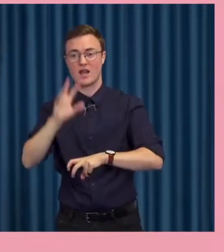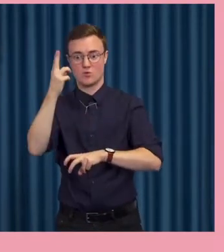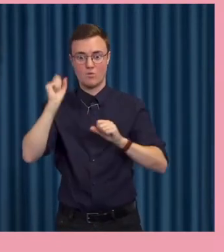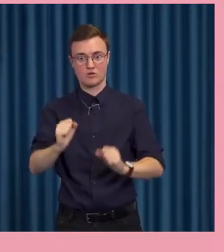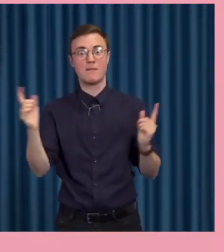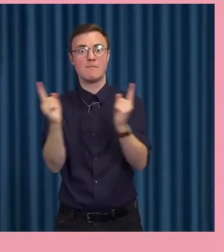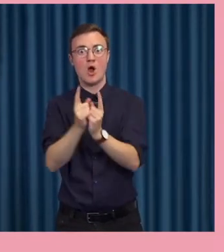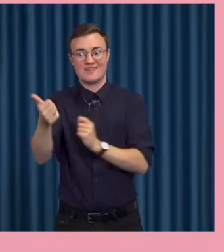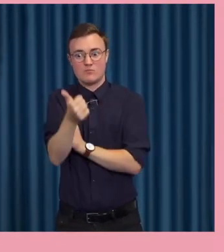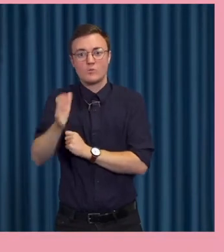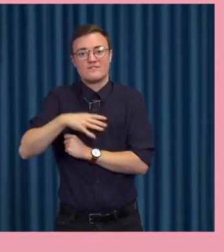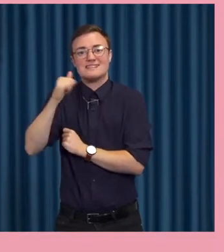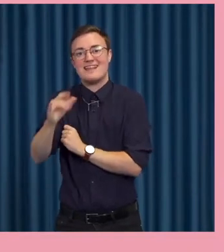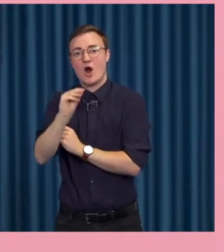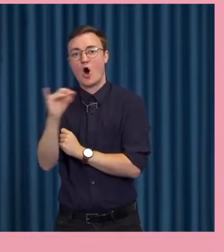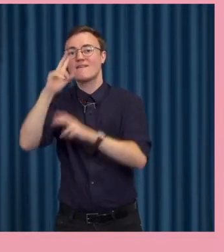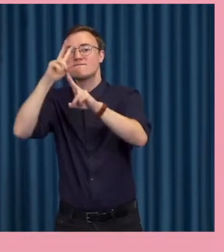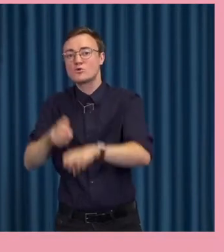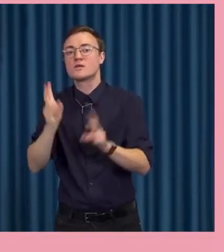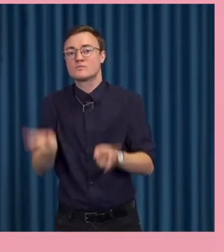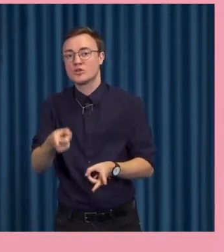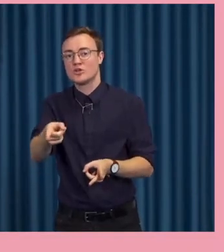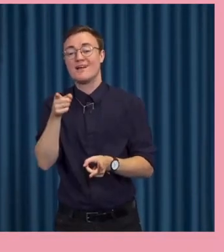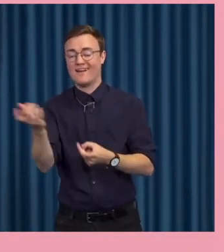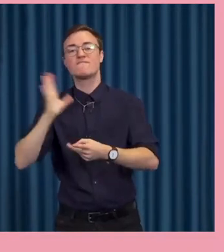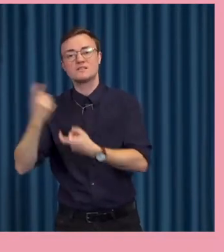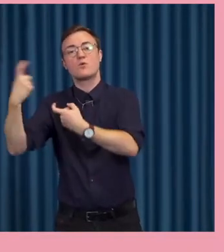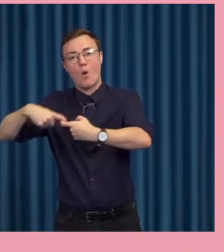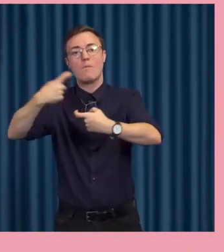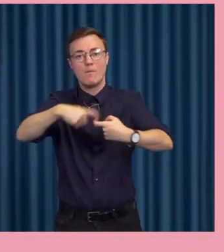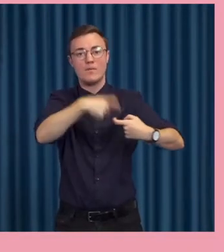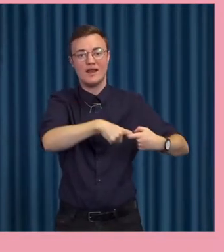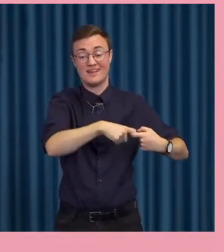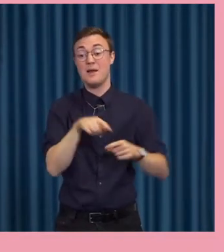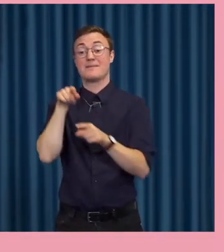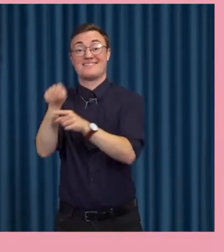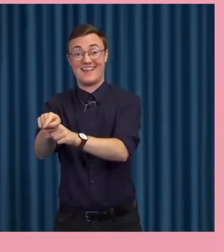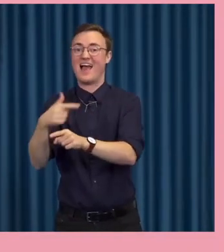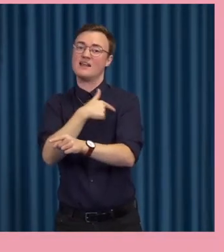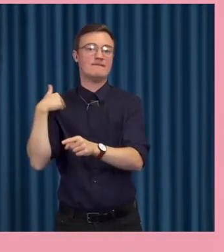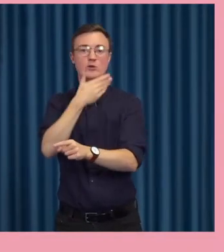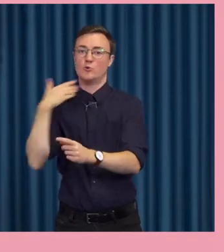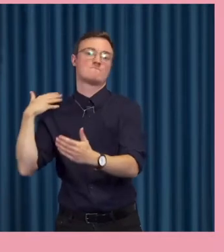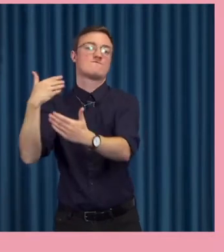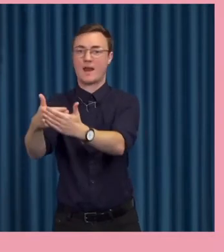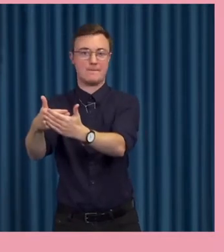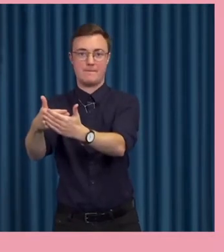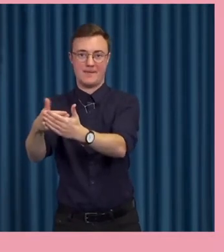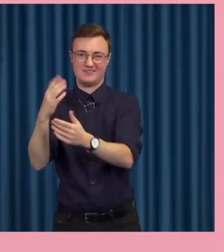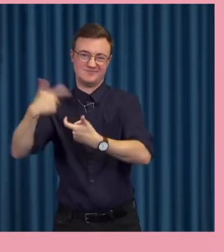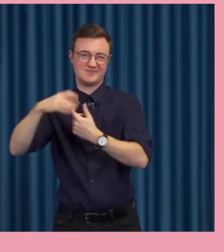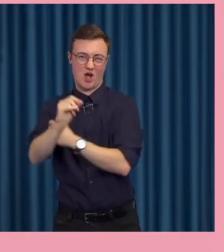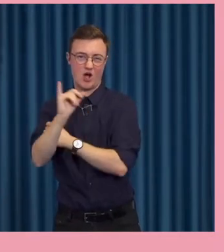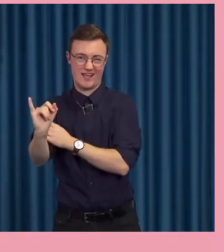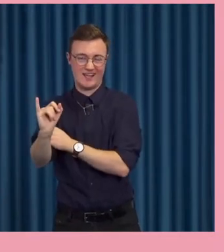som också finns i AI-forskningen. Så att det hänger ihop nu. jag menar att där någonstans är vi bara i steget inom den här typen av